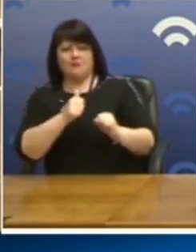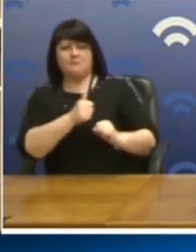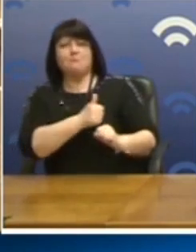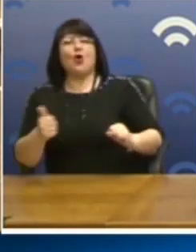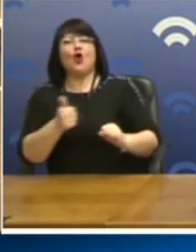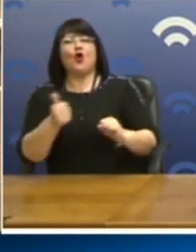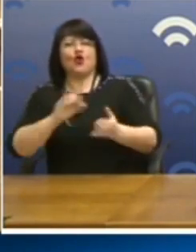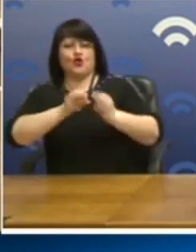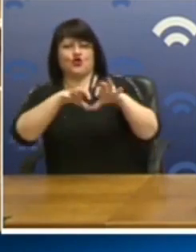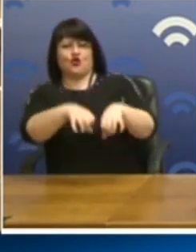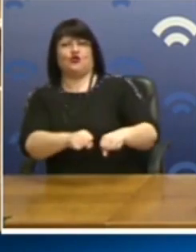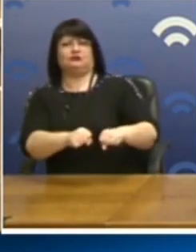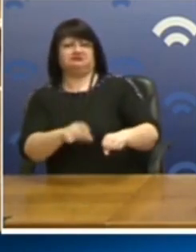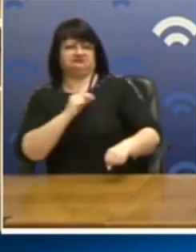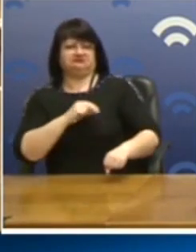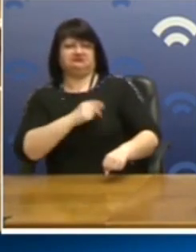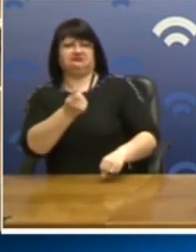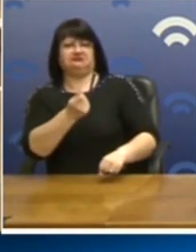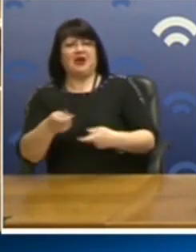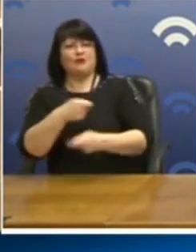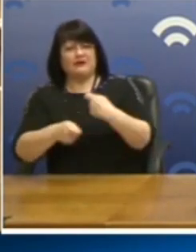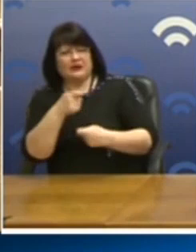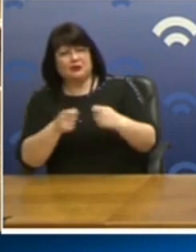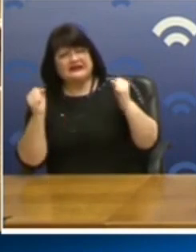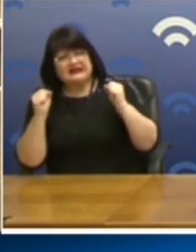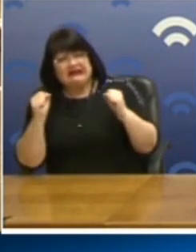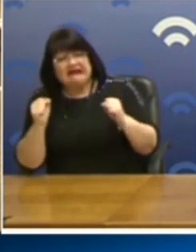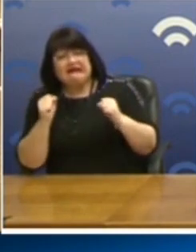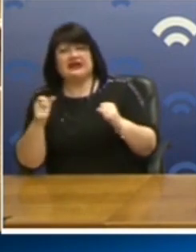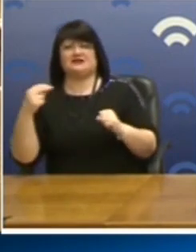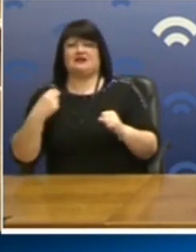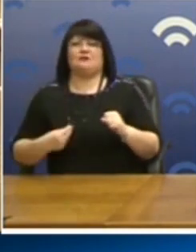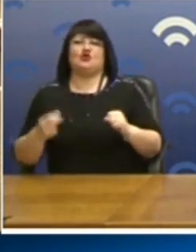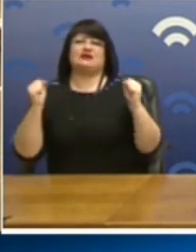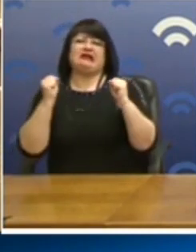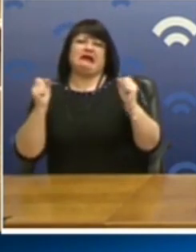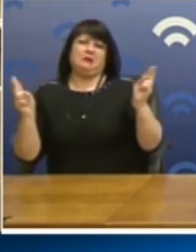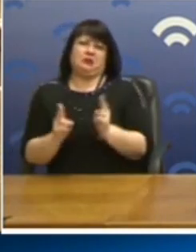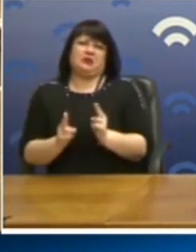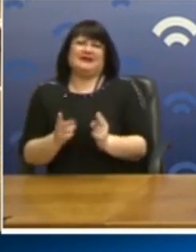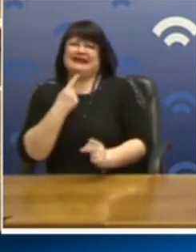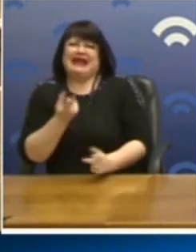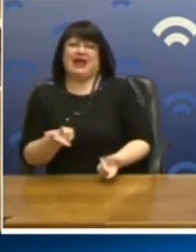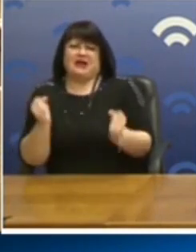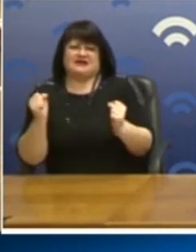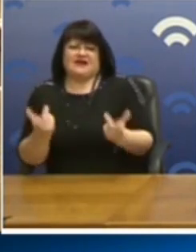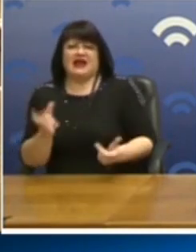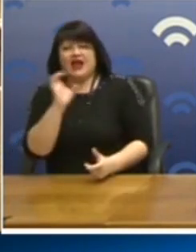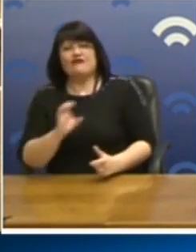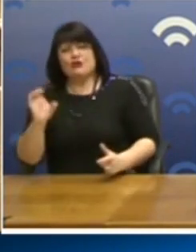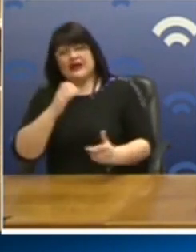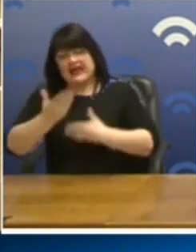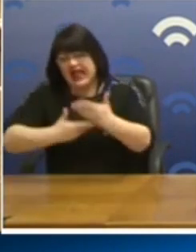την υποβάθμιση, τη συνεχή εμπορευματοποίηση της δημόσιας υγείας. Για ποια ευρωπαϊκή